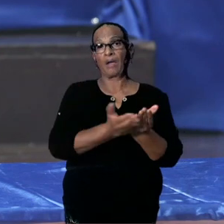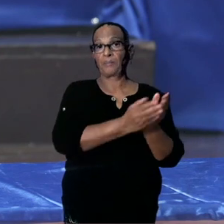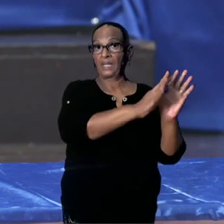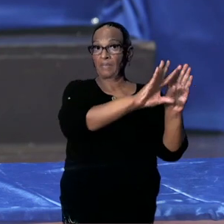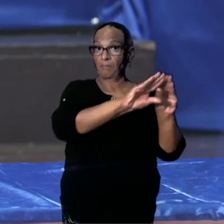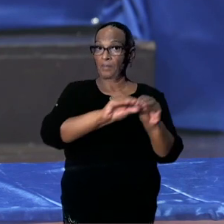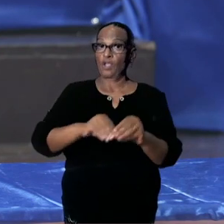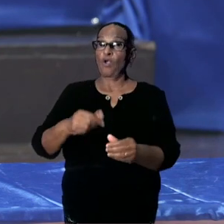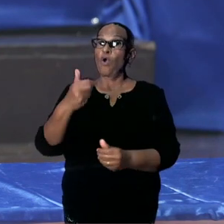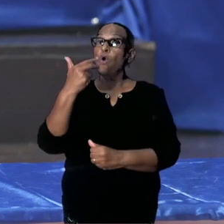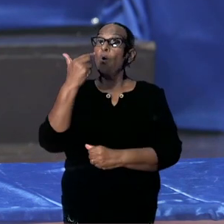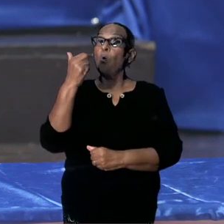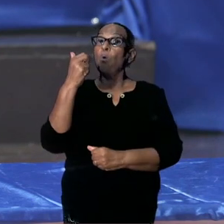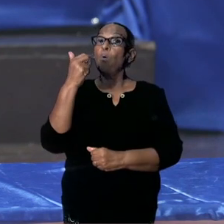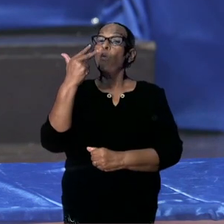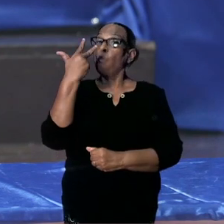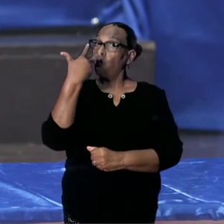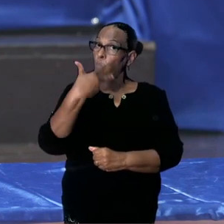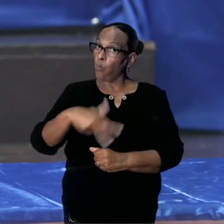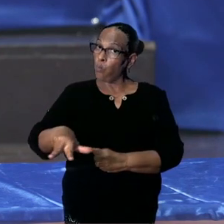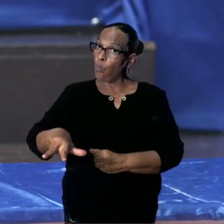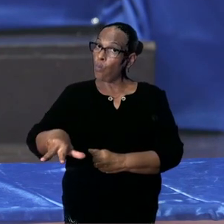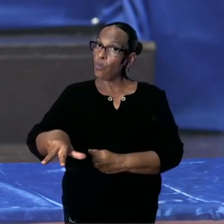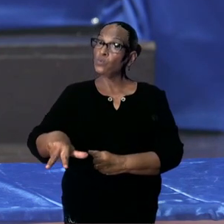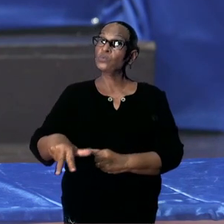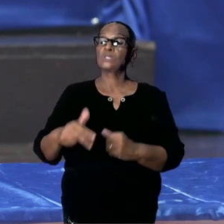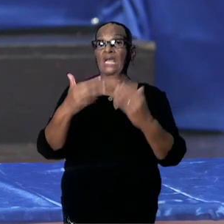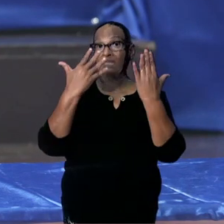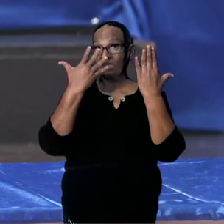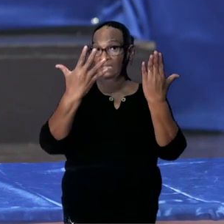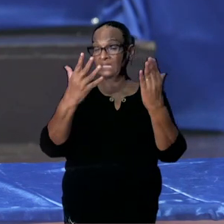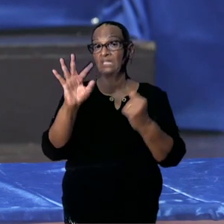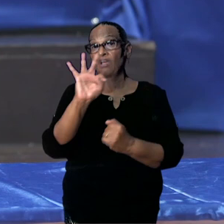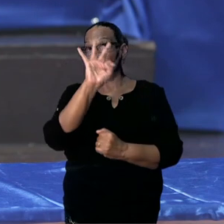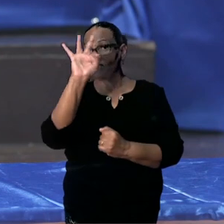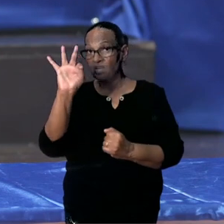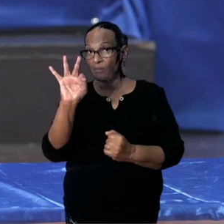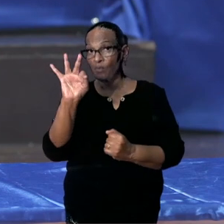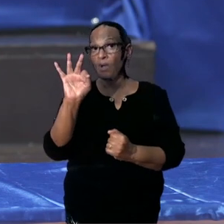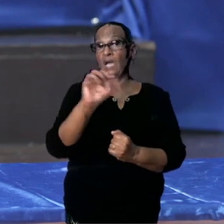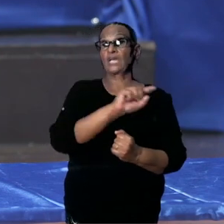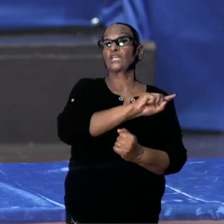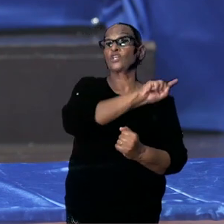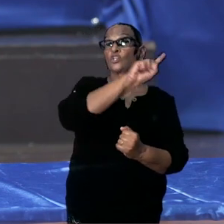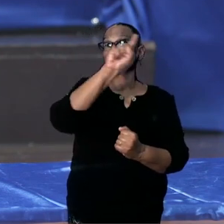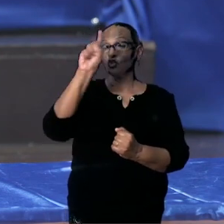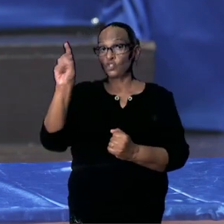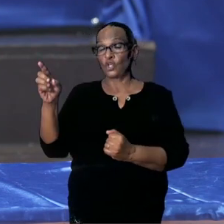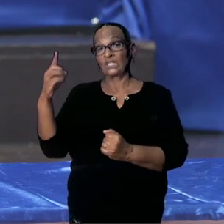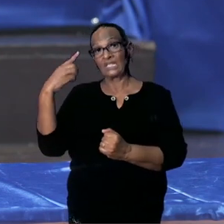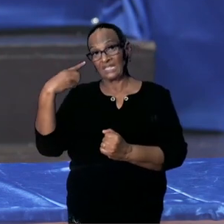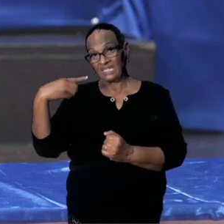vanaf woensdag 10 februari tot en met dinsdag 23 februari 2021